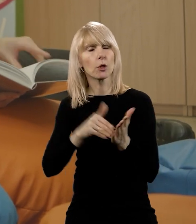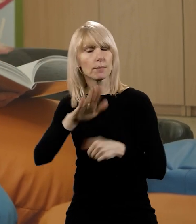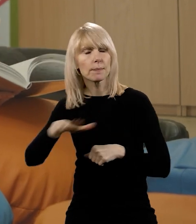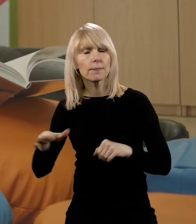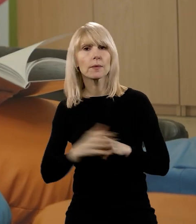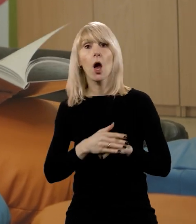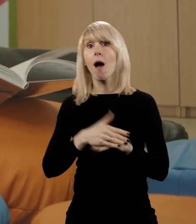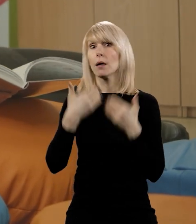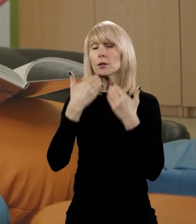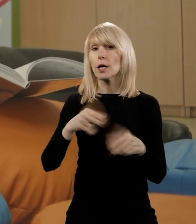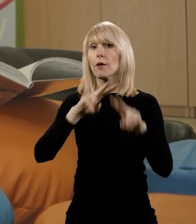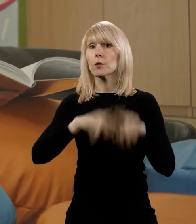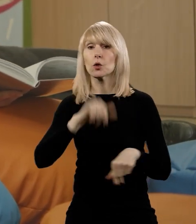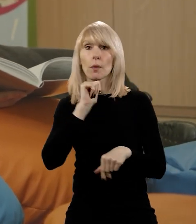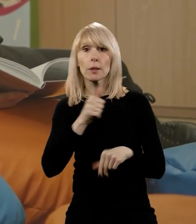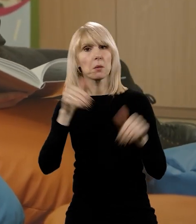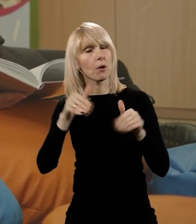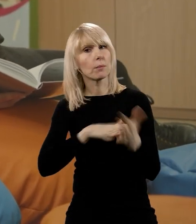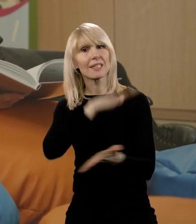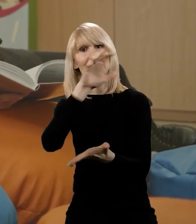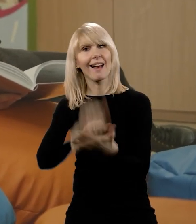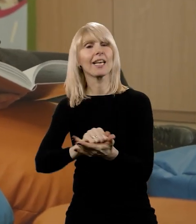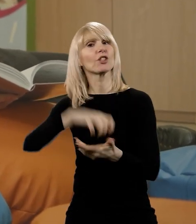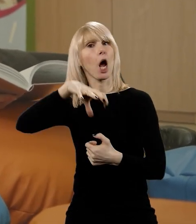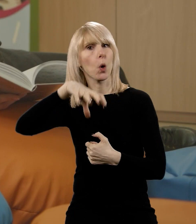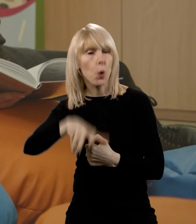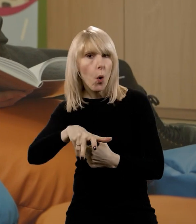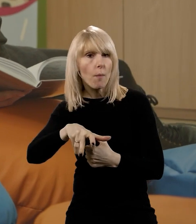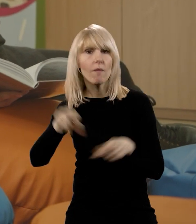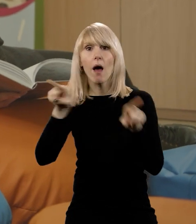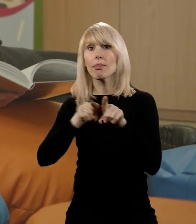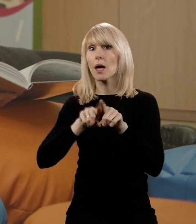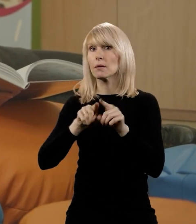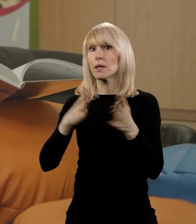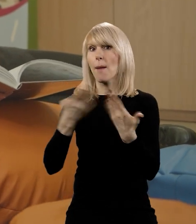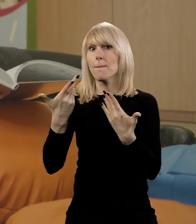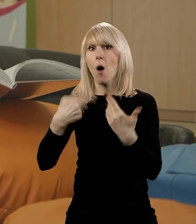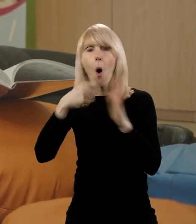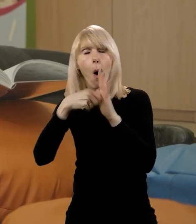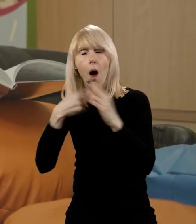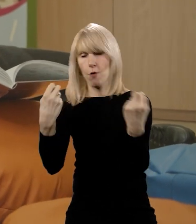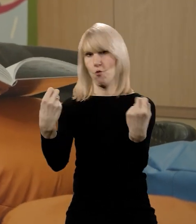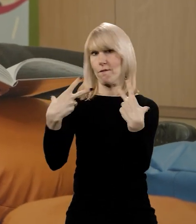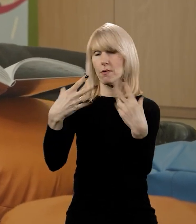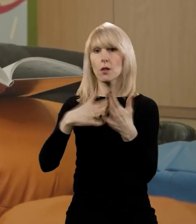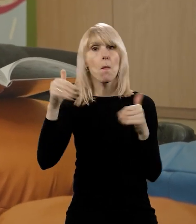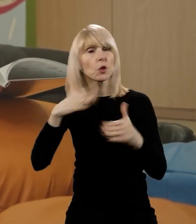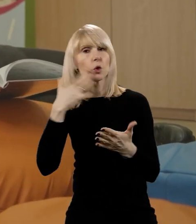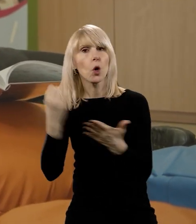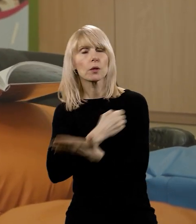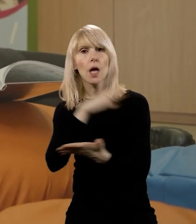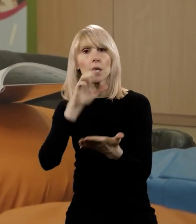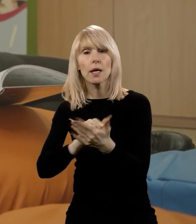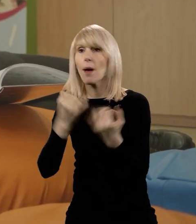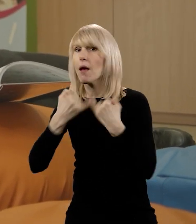europejskim mogą odbywać się zajęcia w grupie. Jest też sprzęt audiowizualny, z którego można korzystać podczas zajęć czy